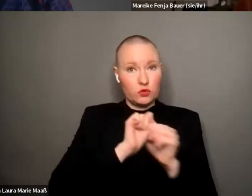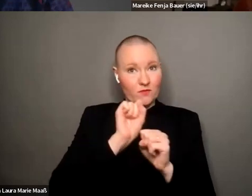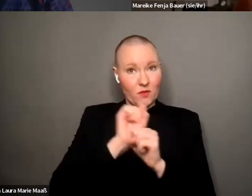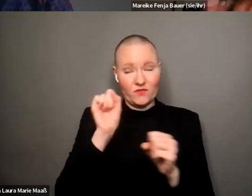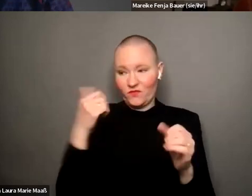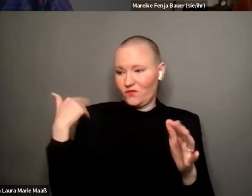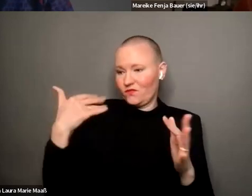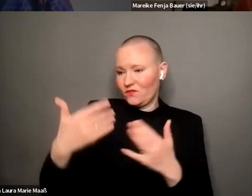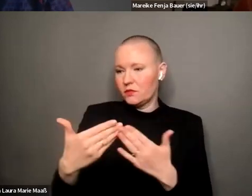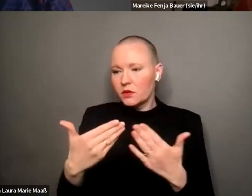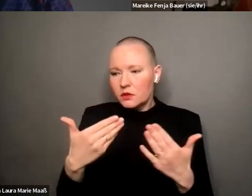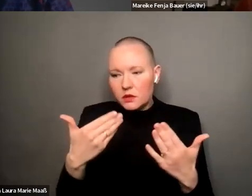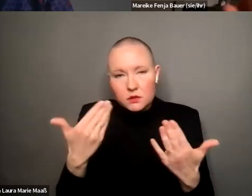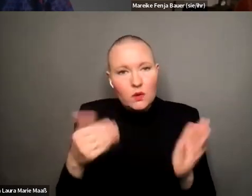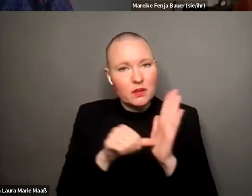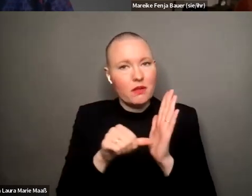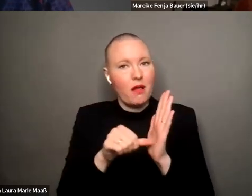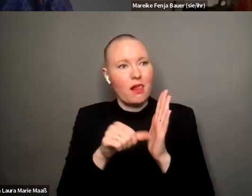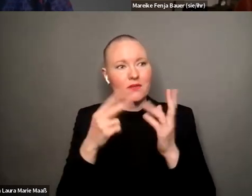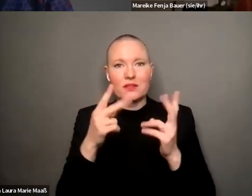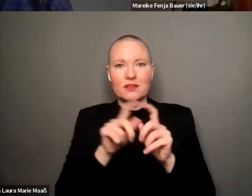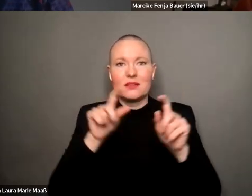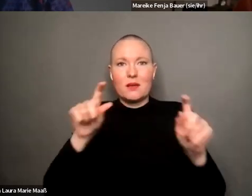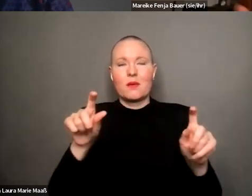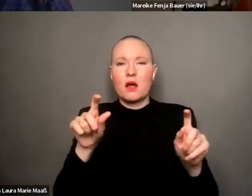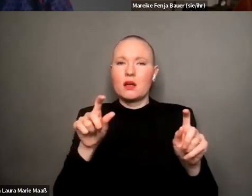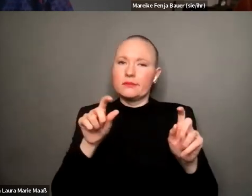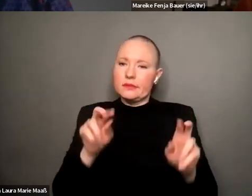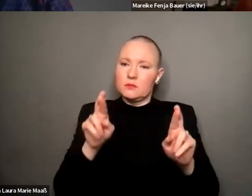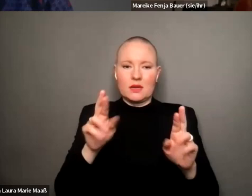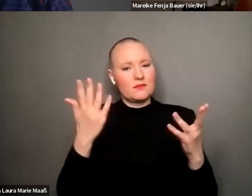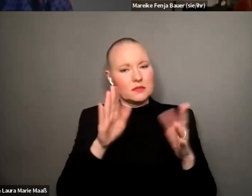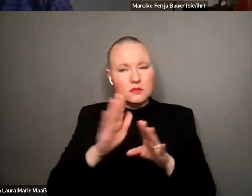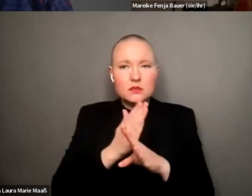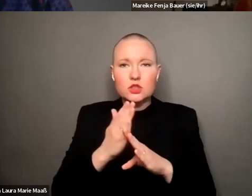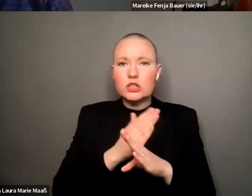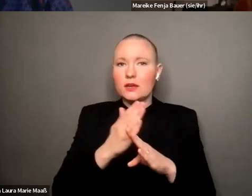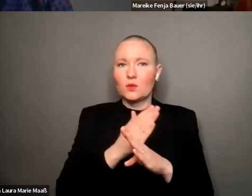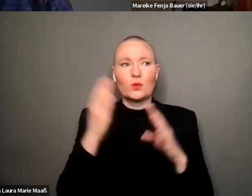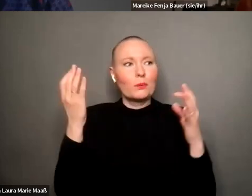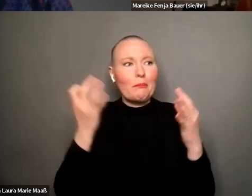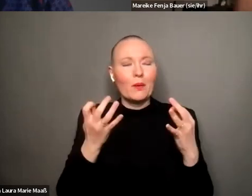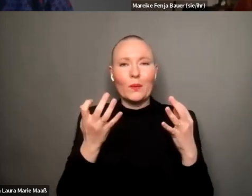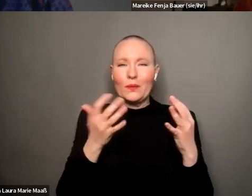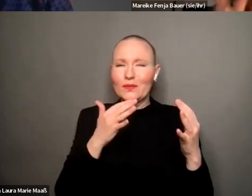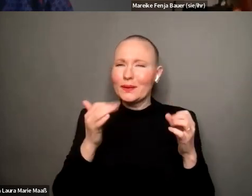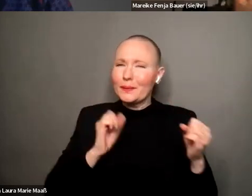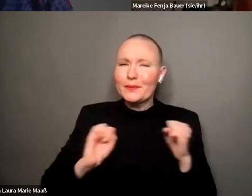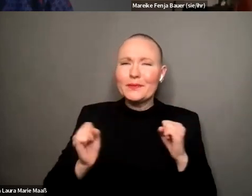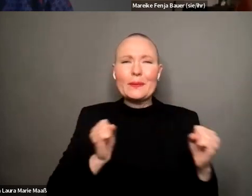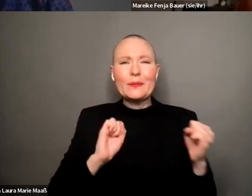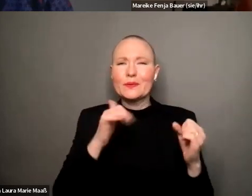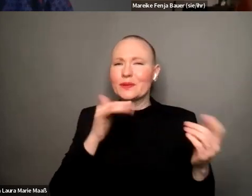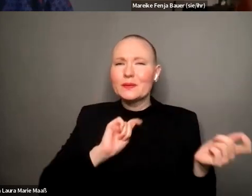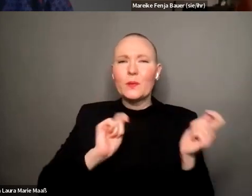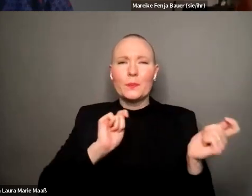thema und es ist weiterhin zentrales thema wo es noch viel bewegung braucht und genau ich glaube ja das ist total